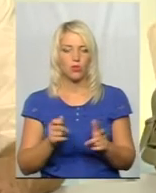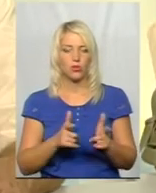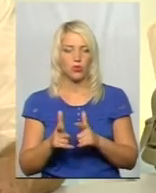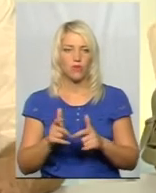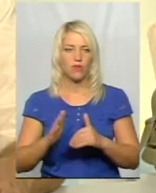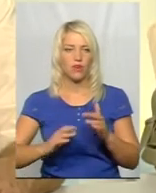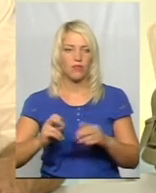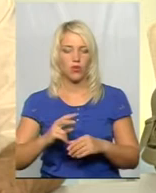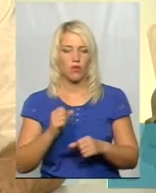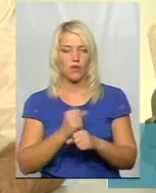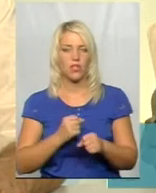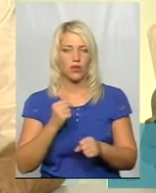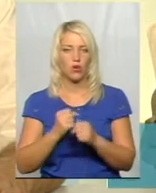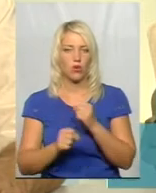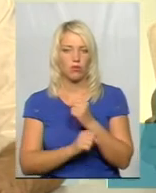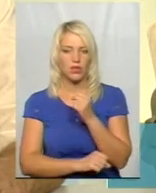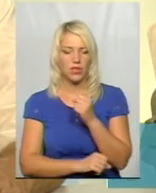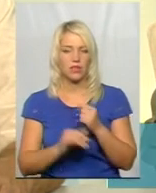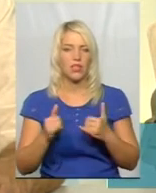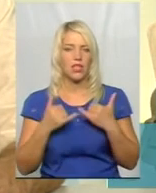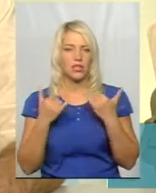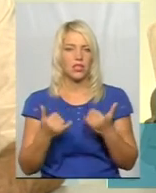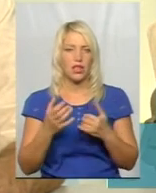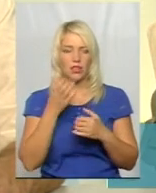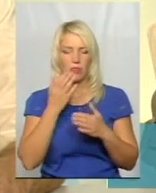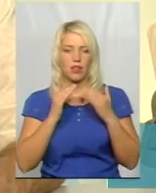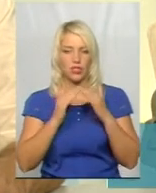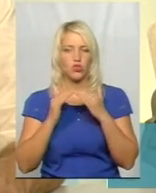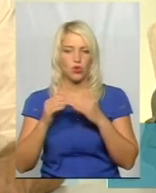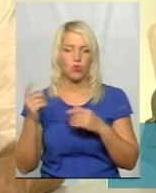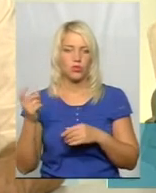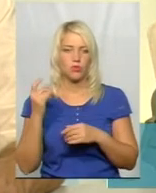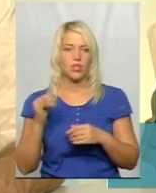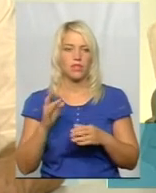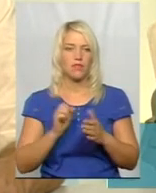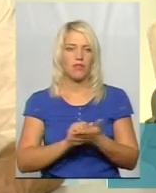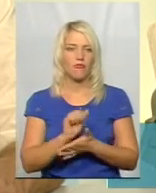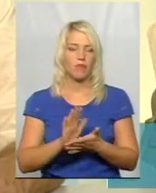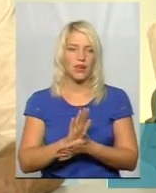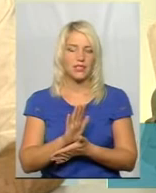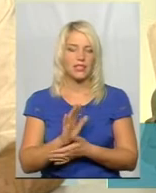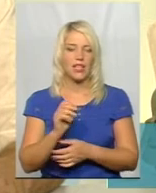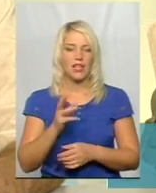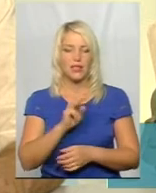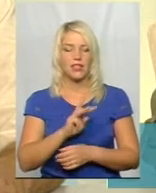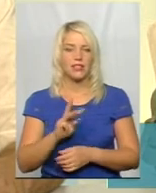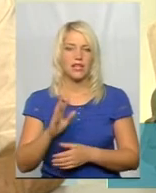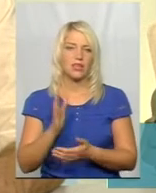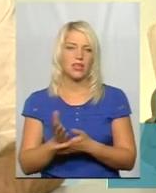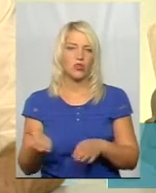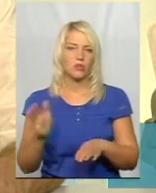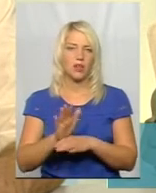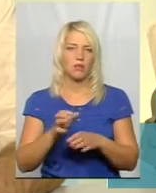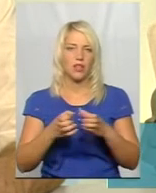кваліфікованих робітників для тепличного господарства. І вже в пресі і на сайтах розміщено розпорядження